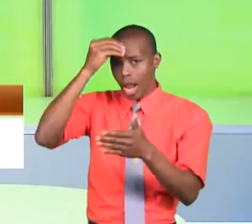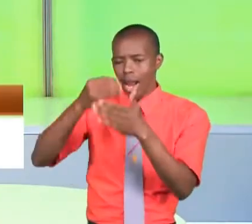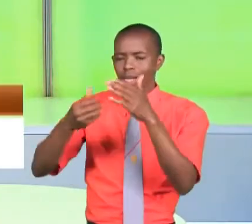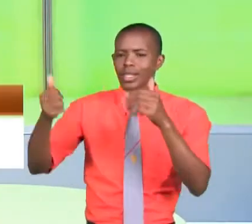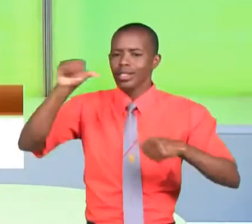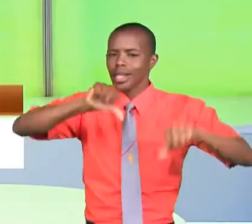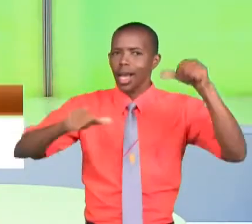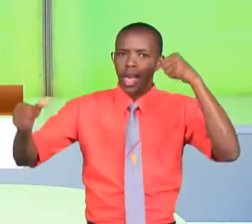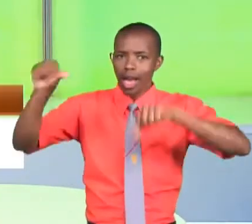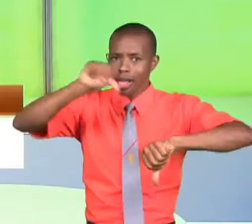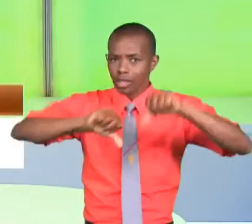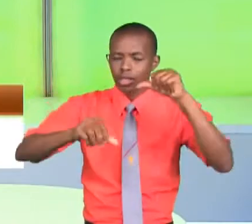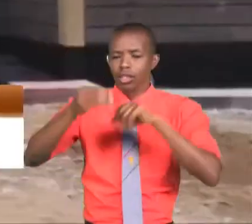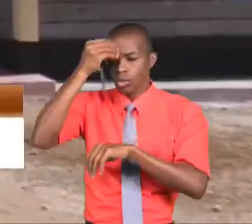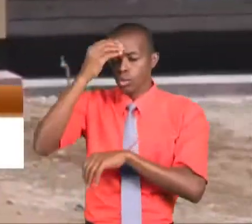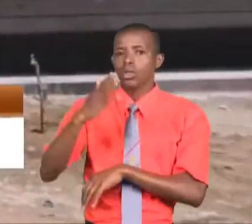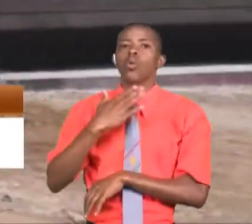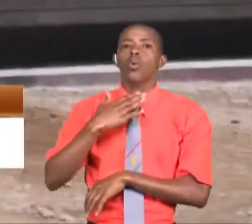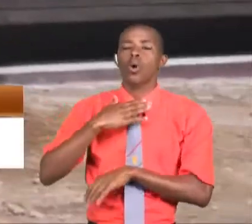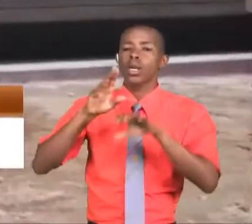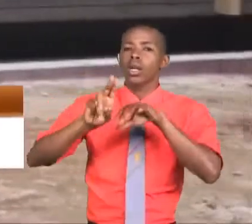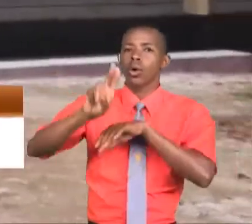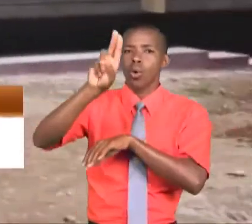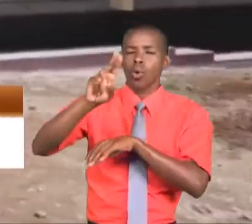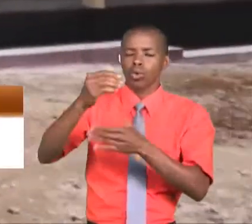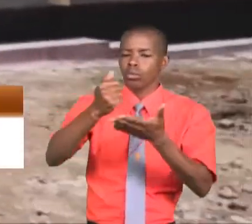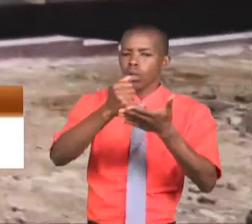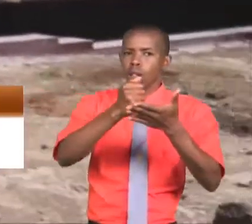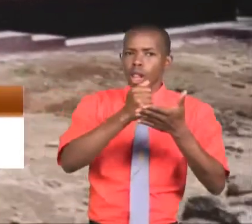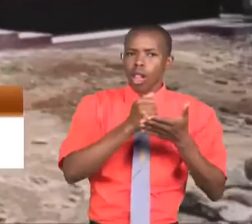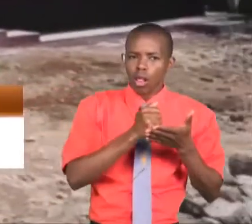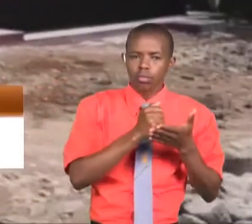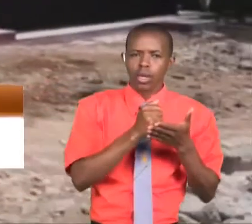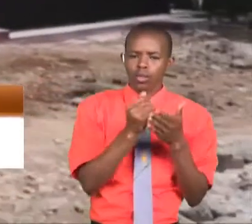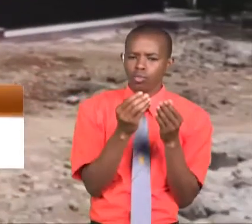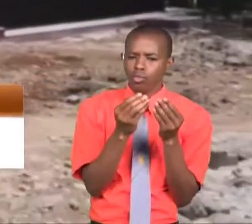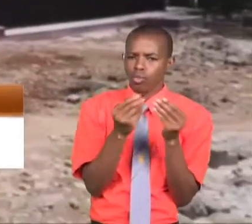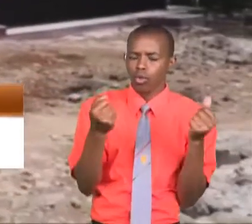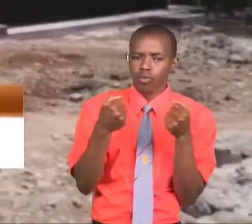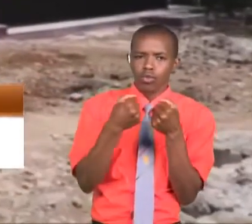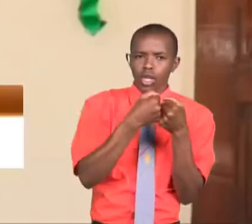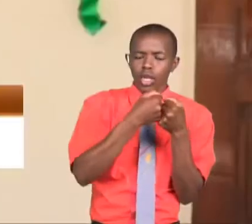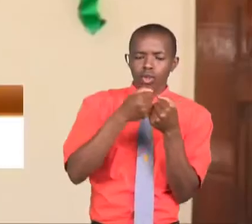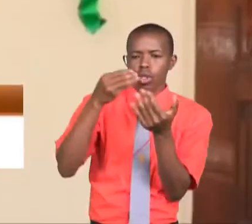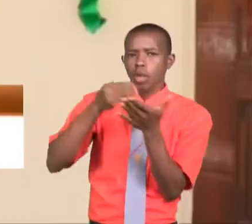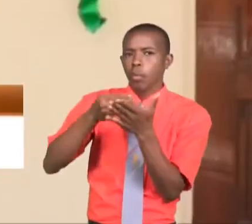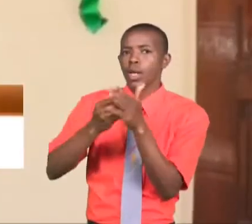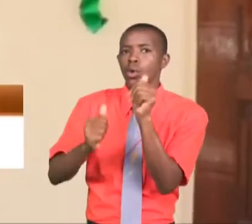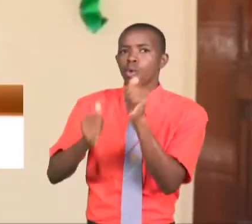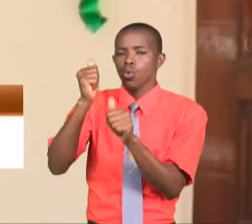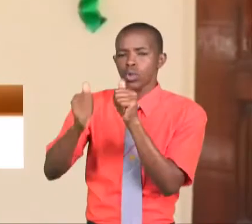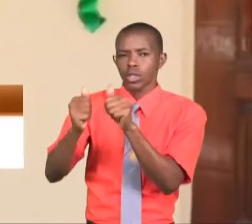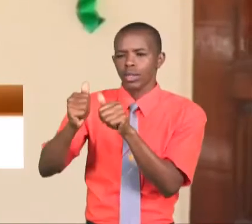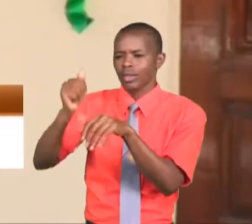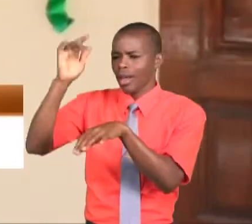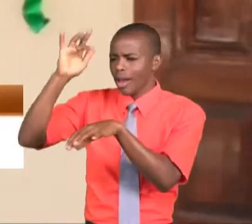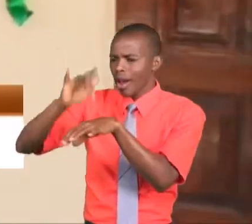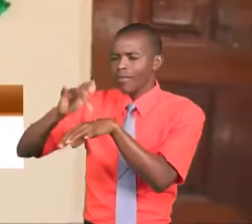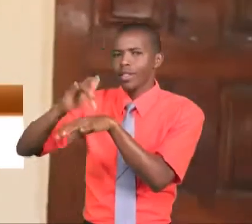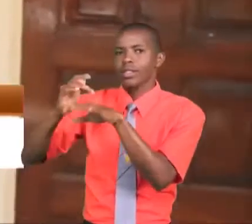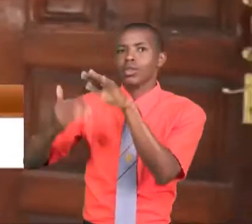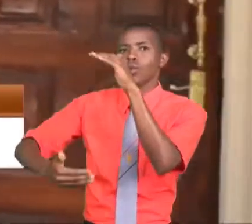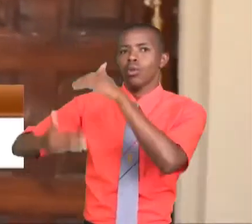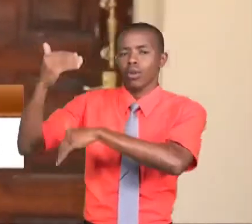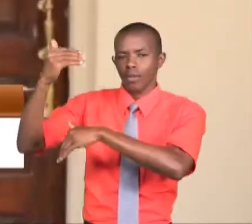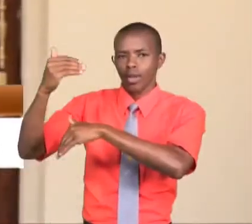Wanafunzi hao pia. Wanataka Raisi kuingili akati na kusuluhisha changamoto ya feather mbayo imekua ikikumba chuhicho.